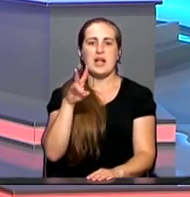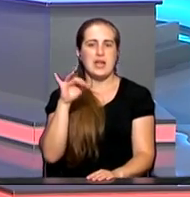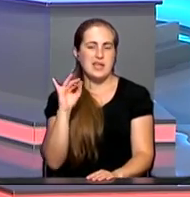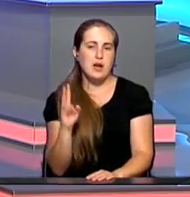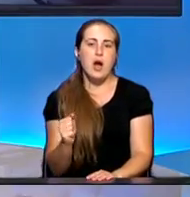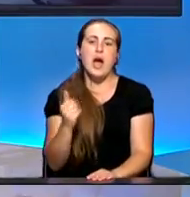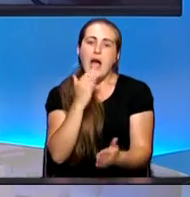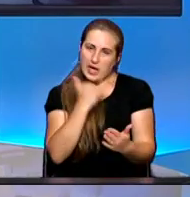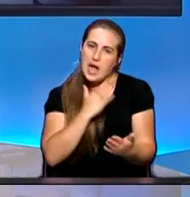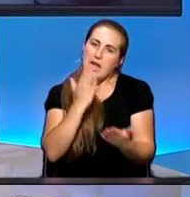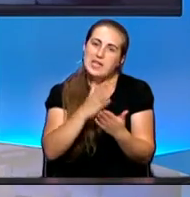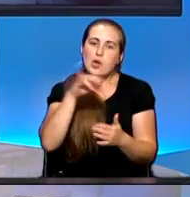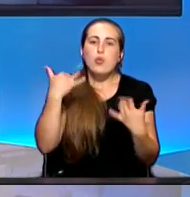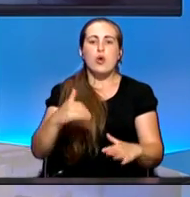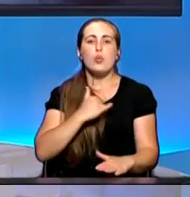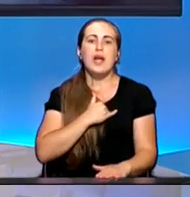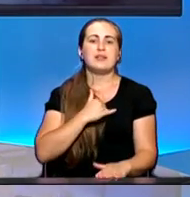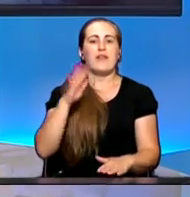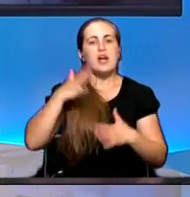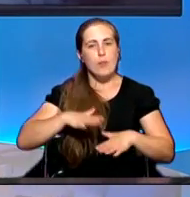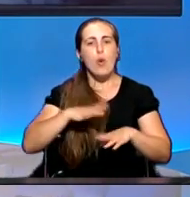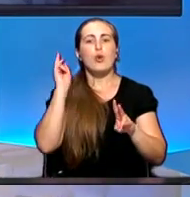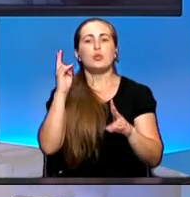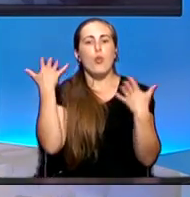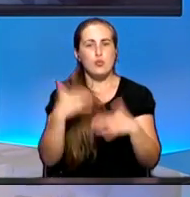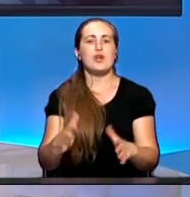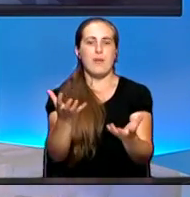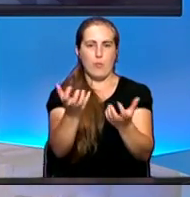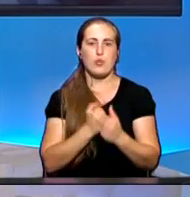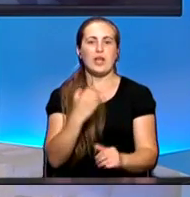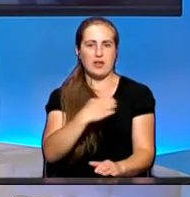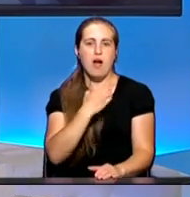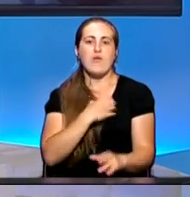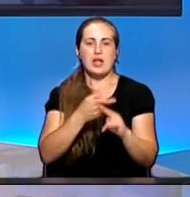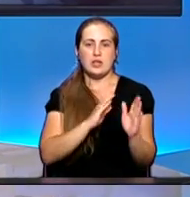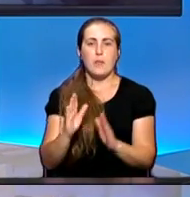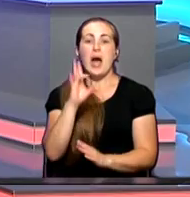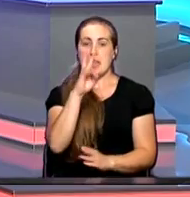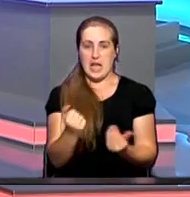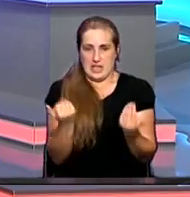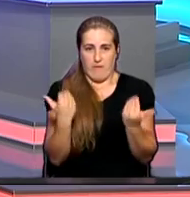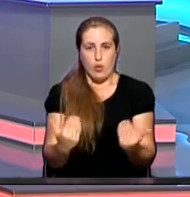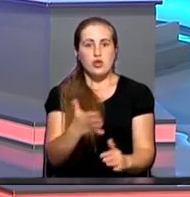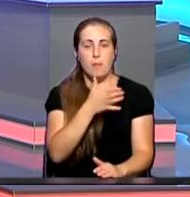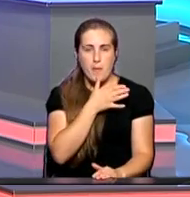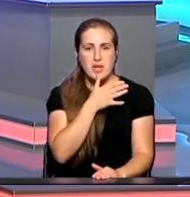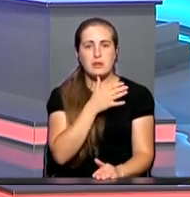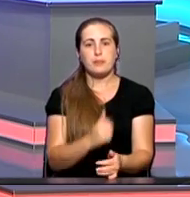первые счастливчики в Крыму, которые сейчас уже застрахованы в этой системе? На сегодняшний момент